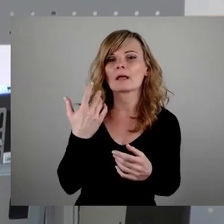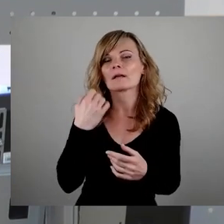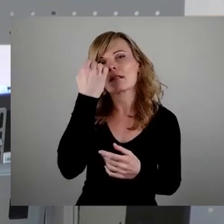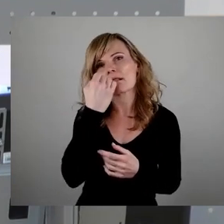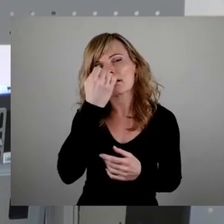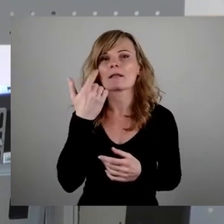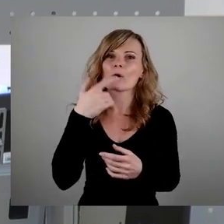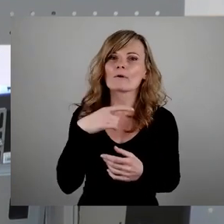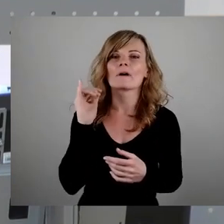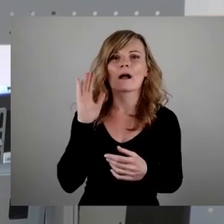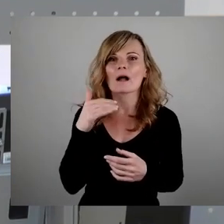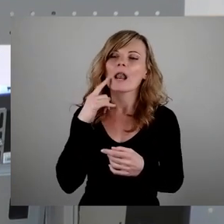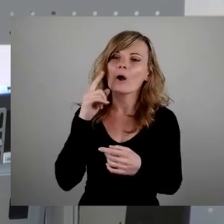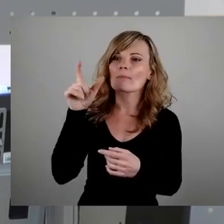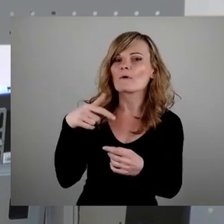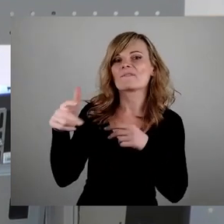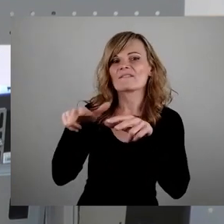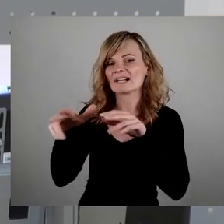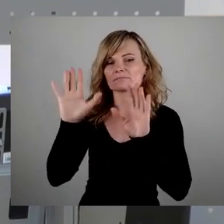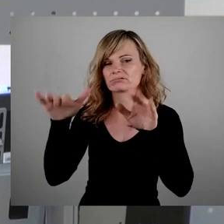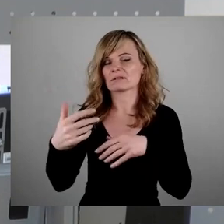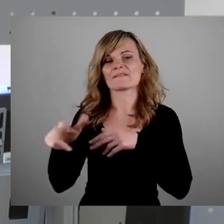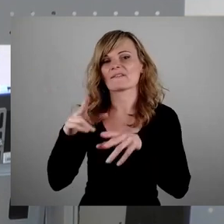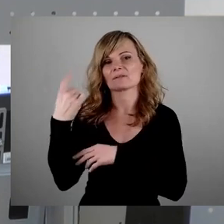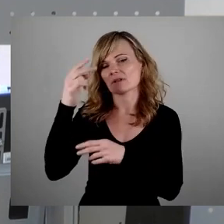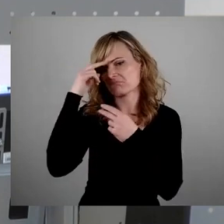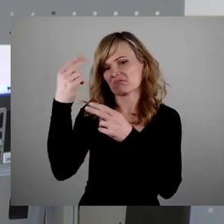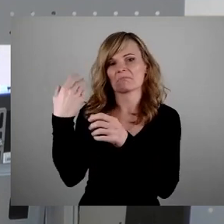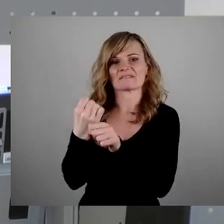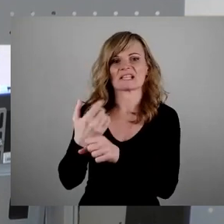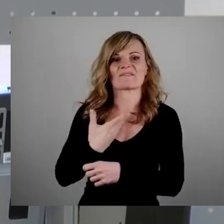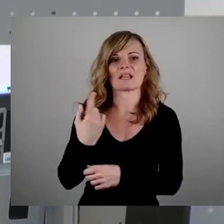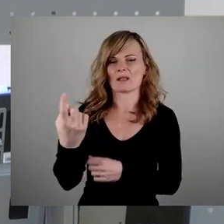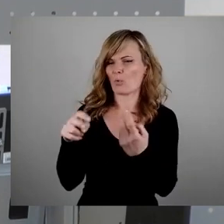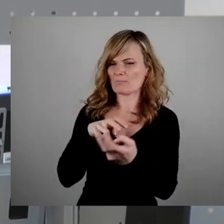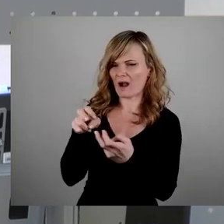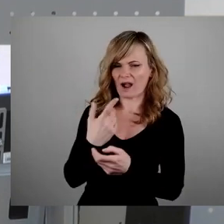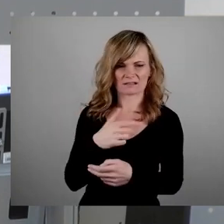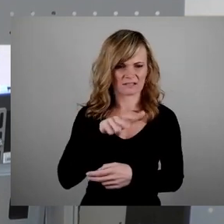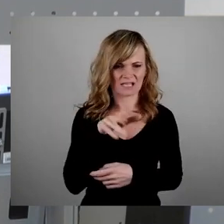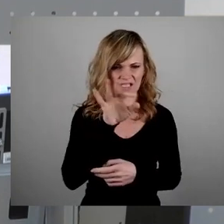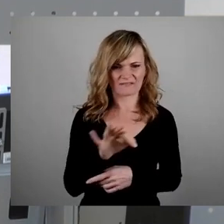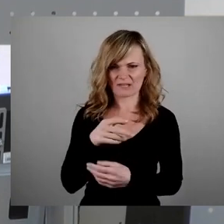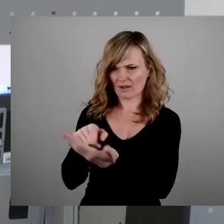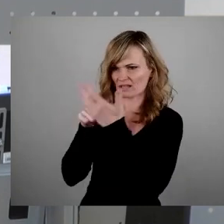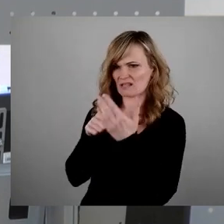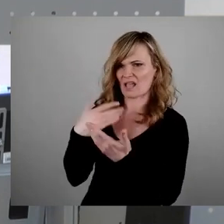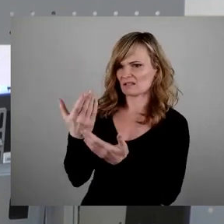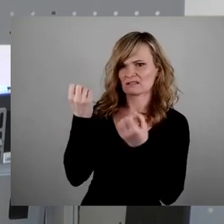macht, was sie will. Gerade der Umgang um den 13. Februar zeigt das sehr deutlich. Bevor ich